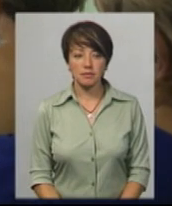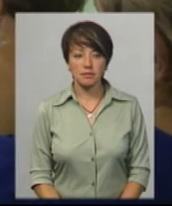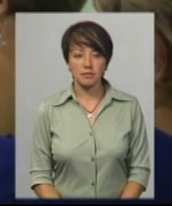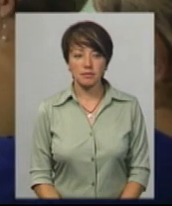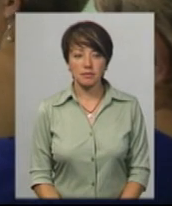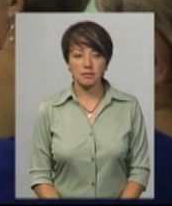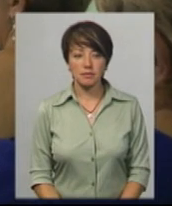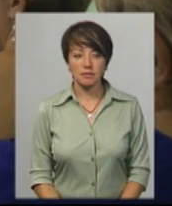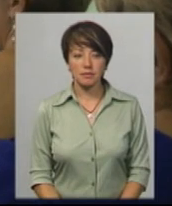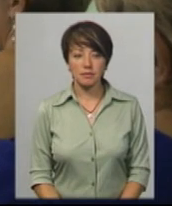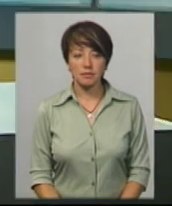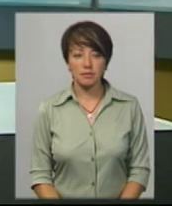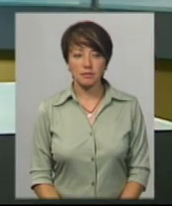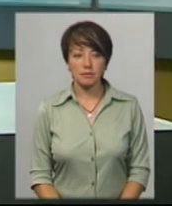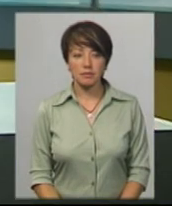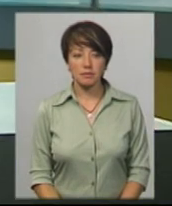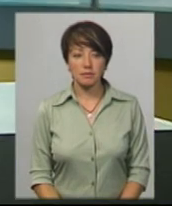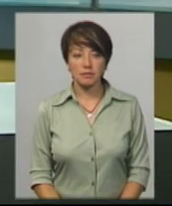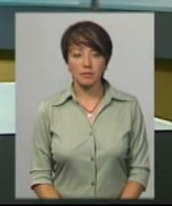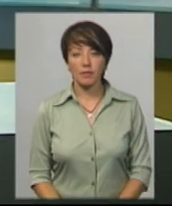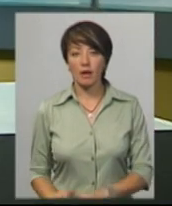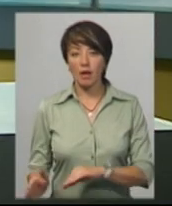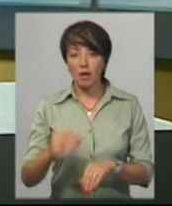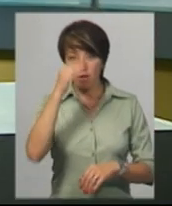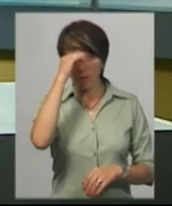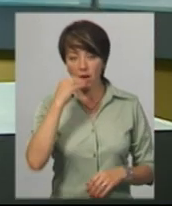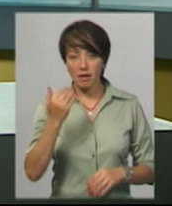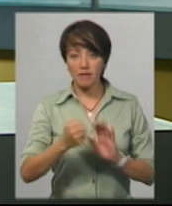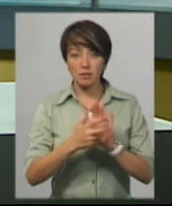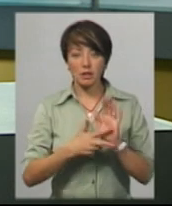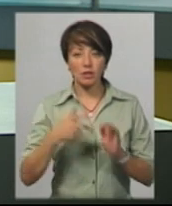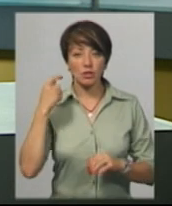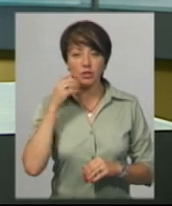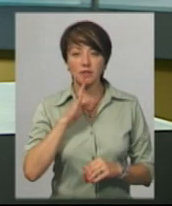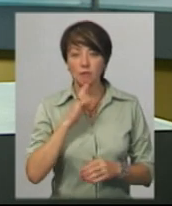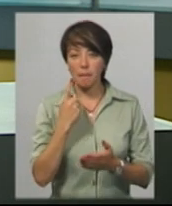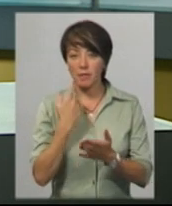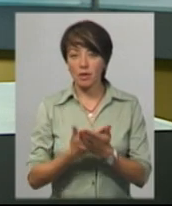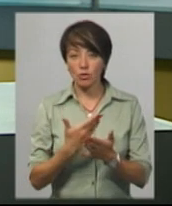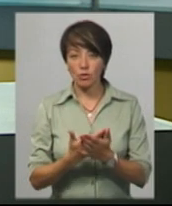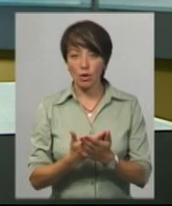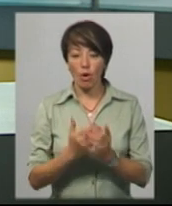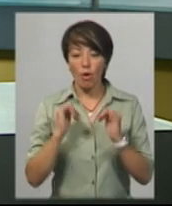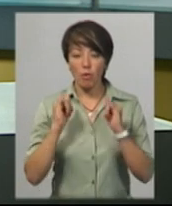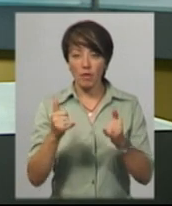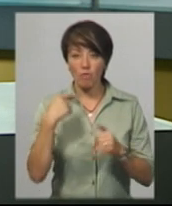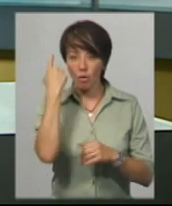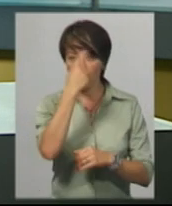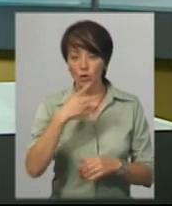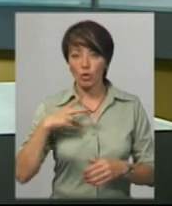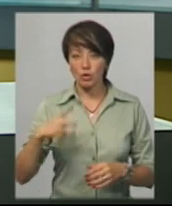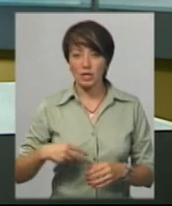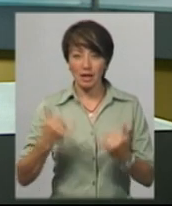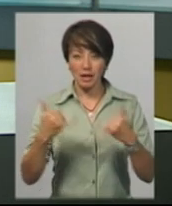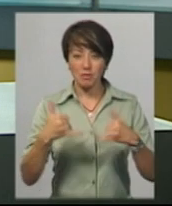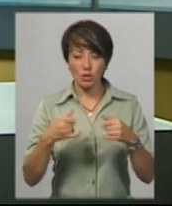Суспільному. Хмельницький. Батька 18-річної дівчини підозрюють у тому, що він облив обличчя власної дочки хімічною